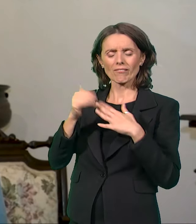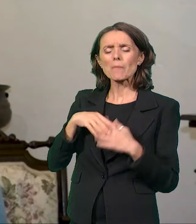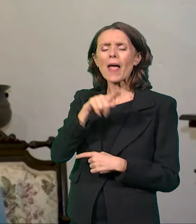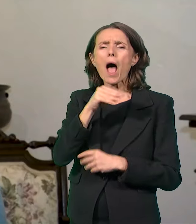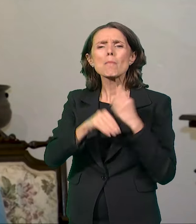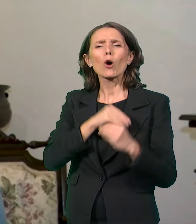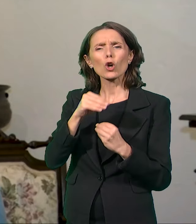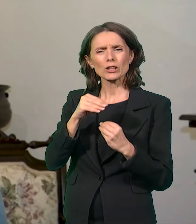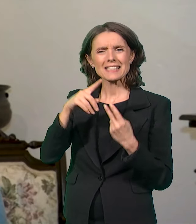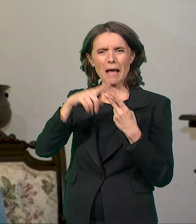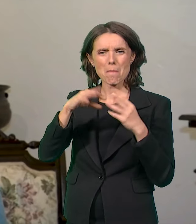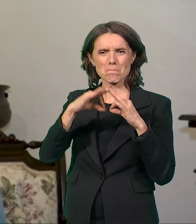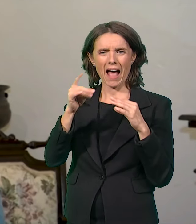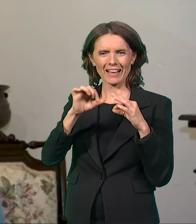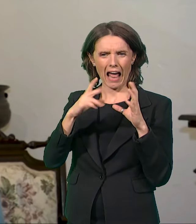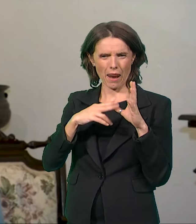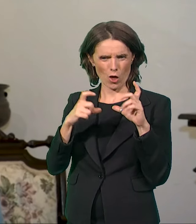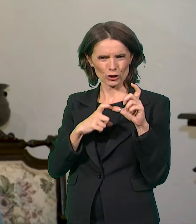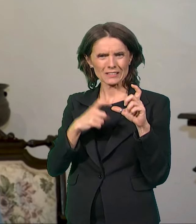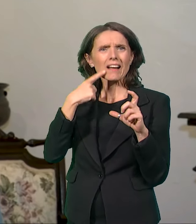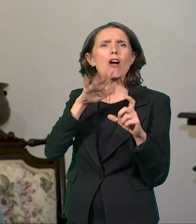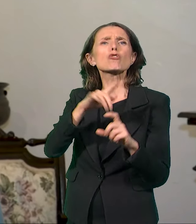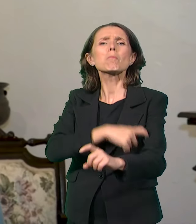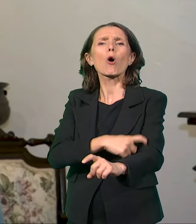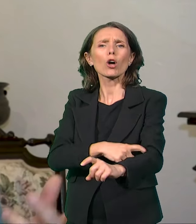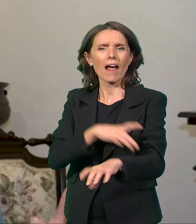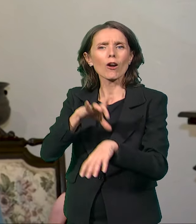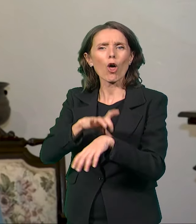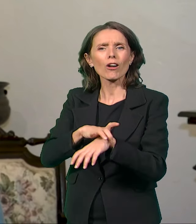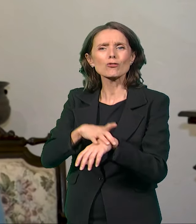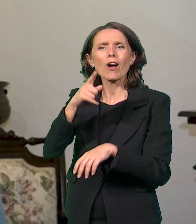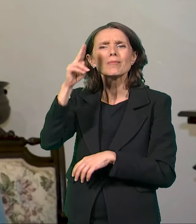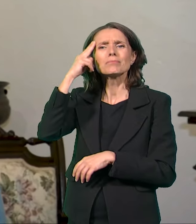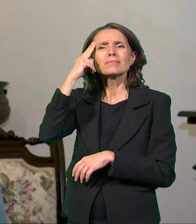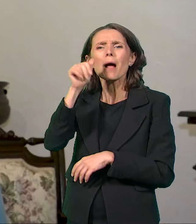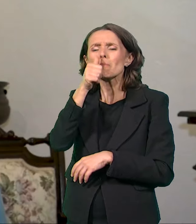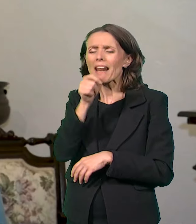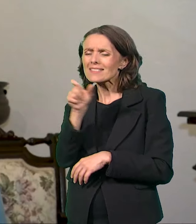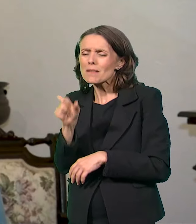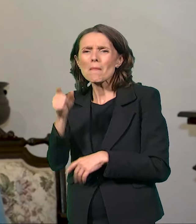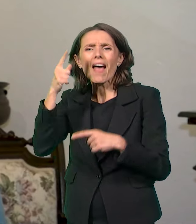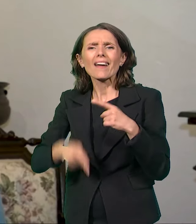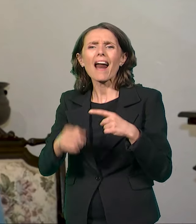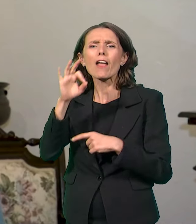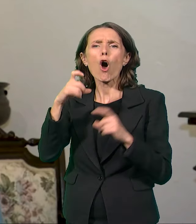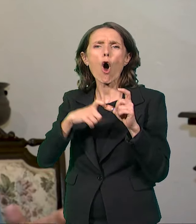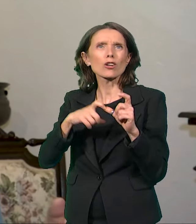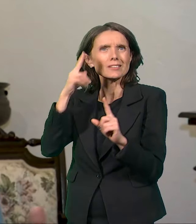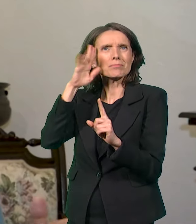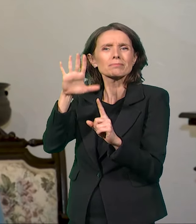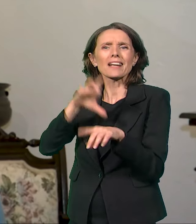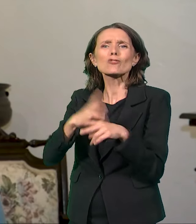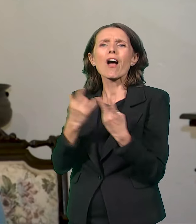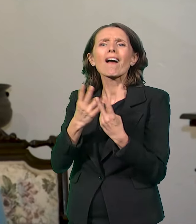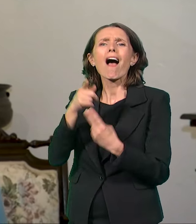Grka, jer kaže taj završetak prezimena os potiča na Grke i taj period kada su